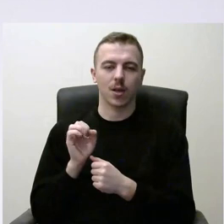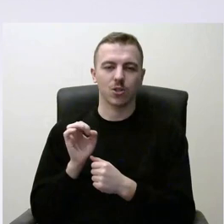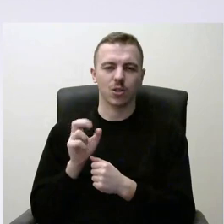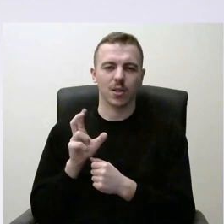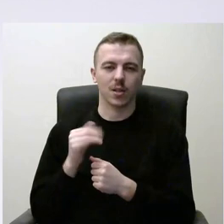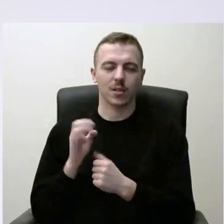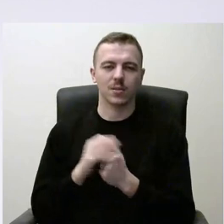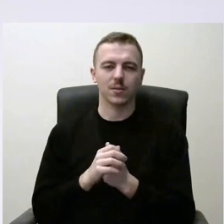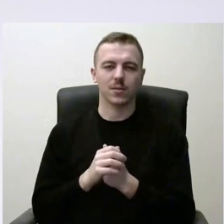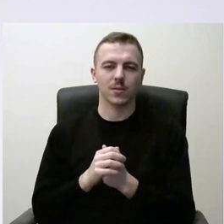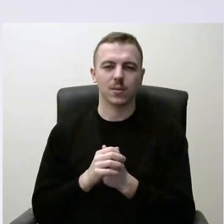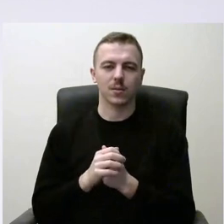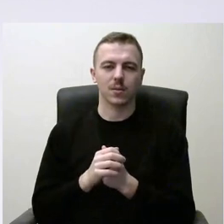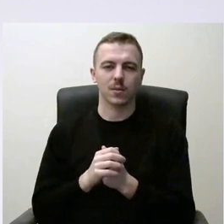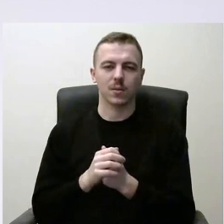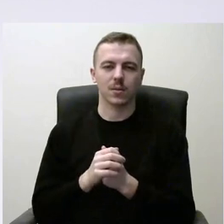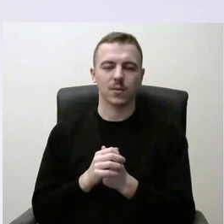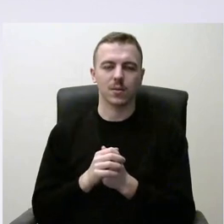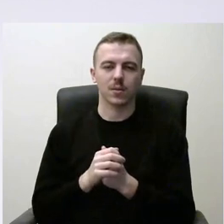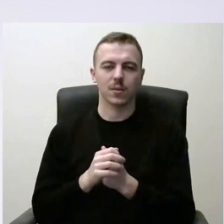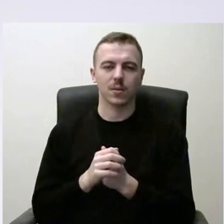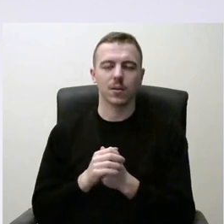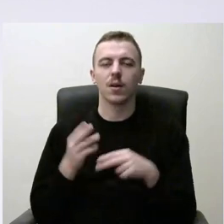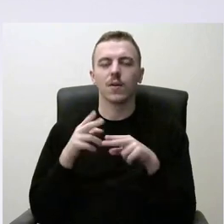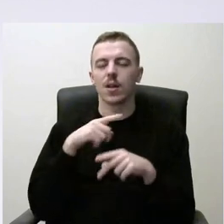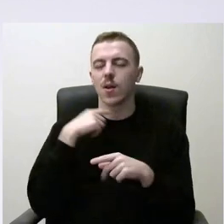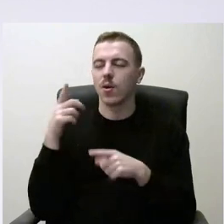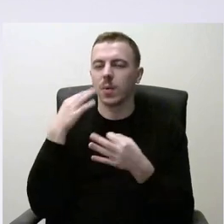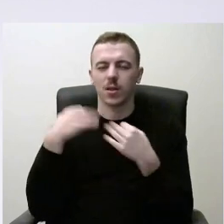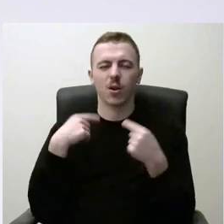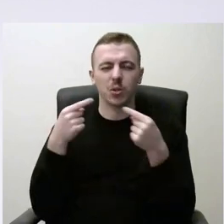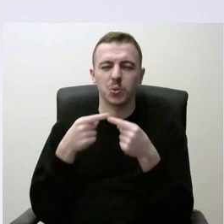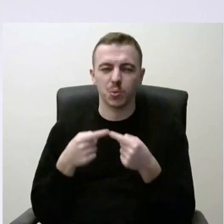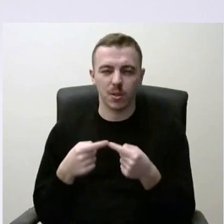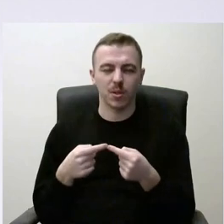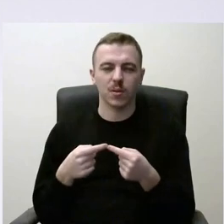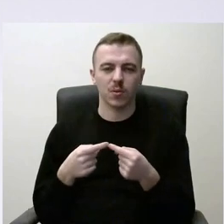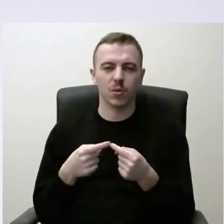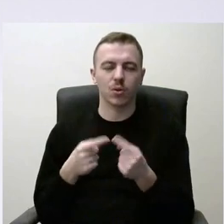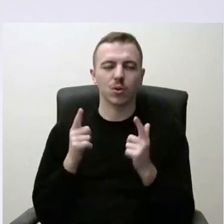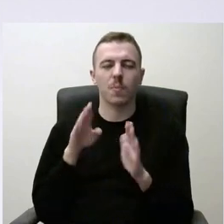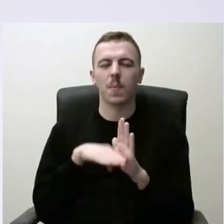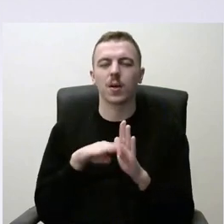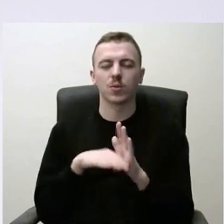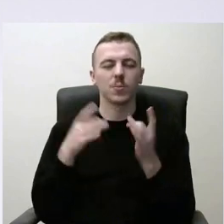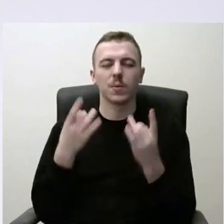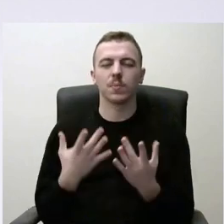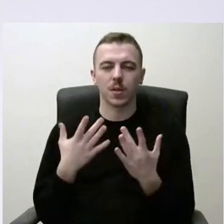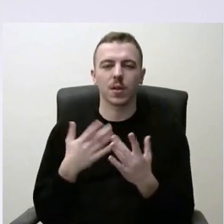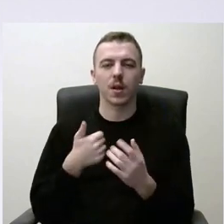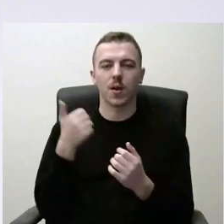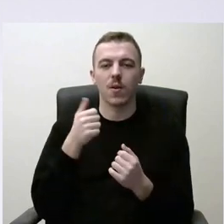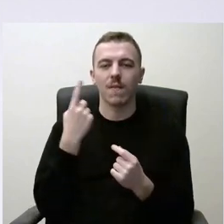Tikrai pritariu daugamai kolegom išsakytų minčių ir turbūt paprastumas būtų dar tame, kas yra dėl dienų